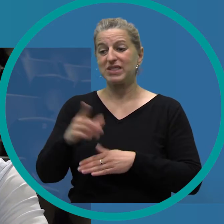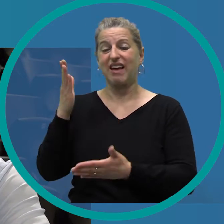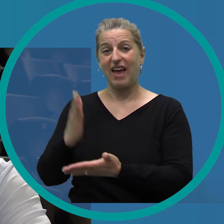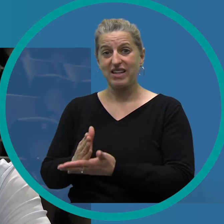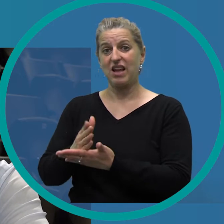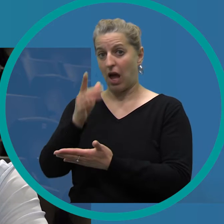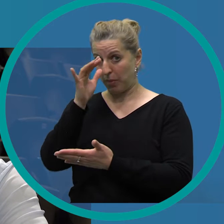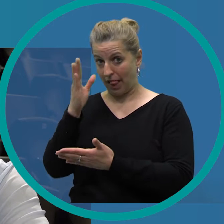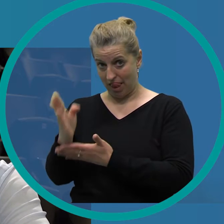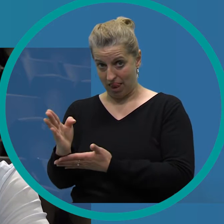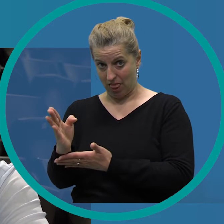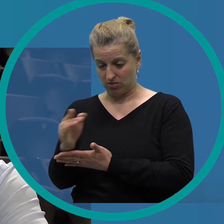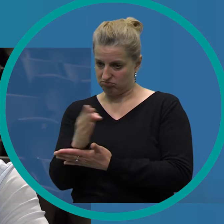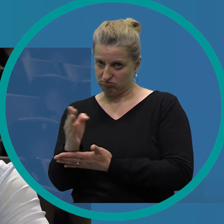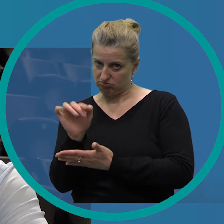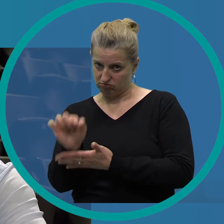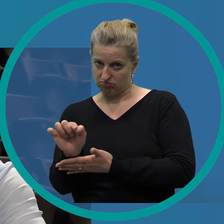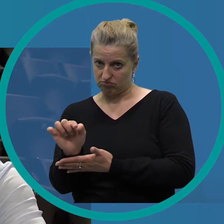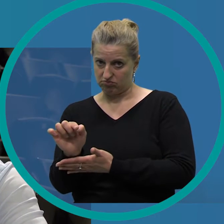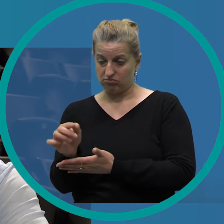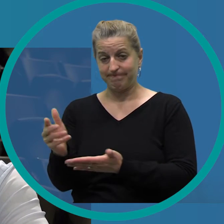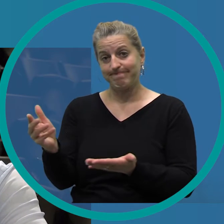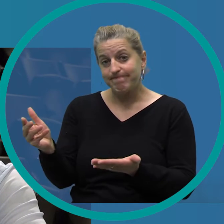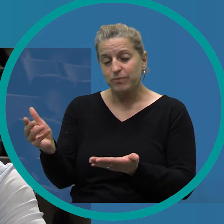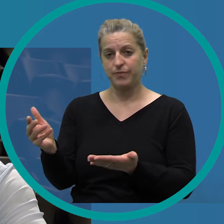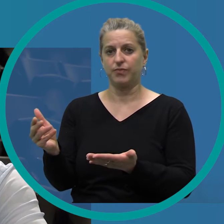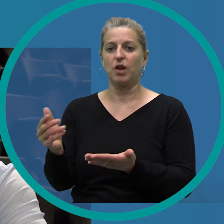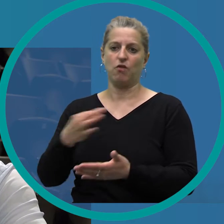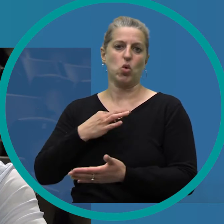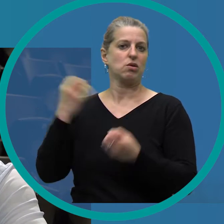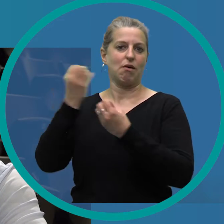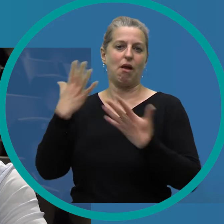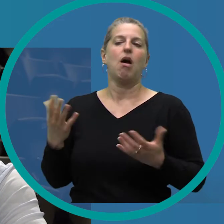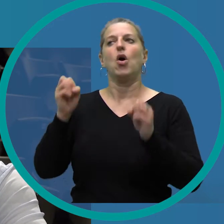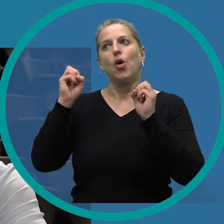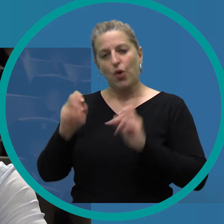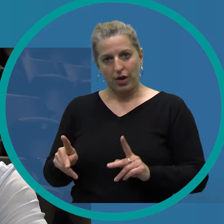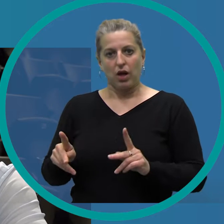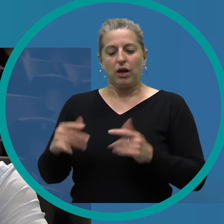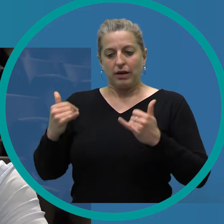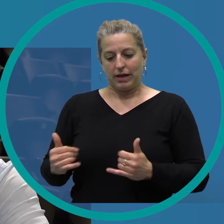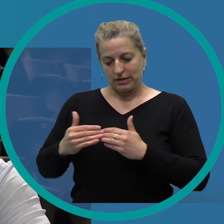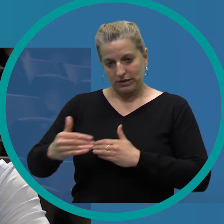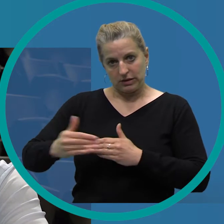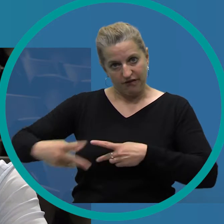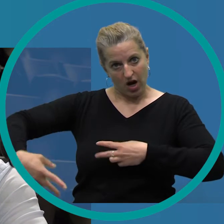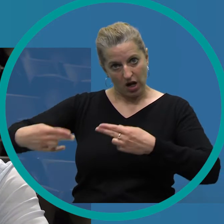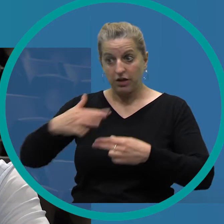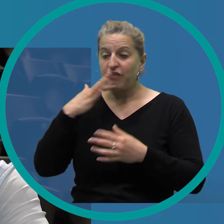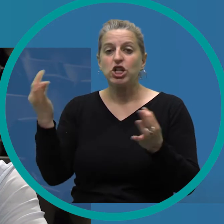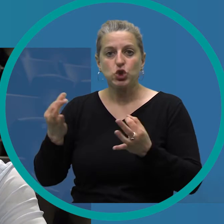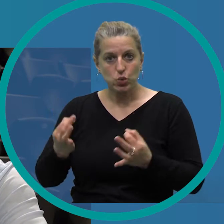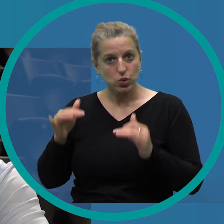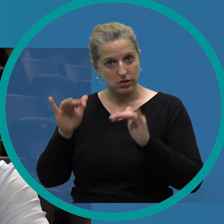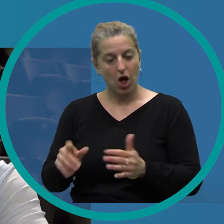okay, bis Ende April zunächst. Und insofern war für uns klar, okay, jetzt kommt eine Phase, wo wir